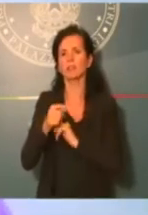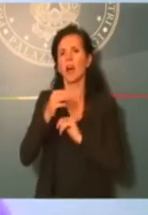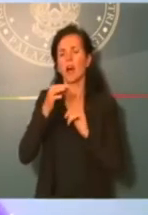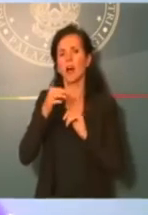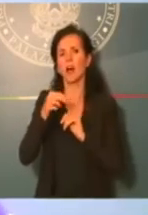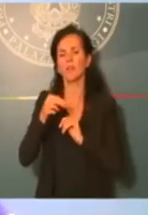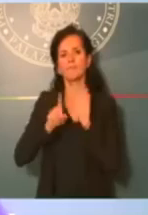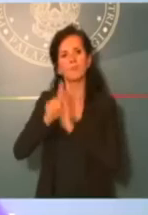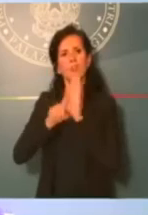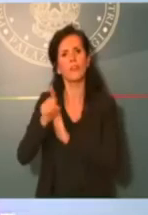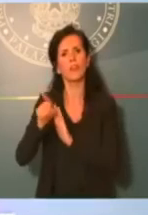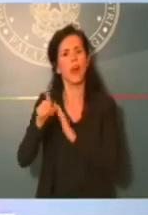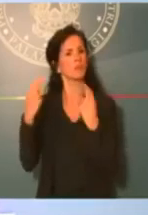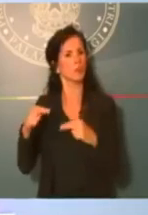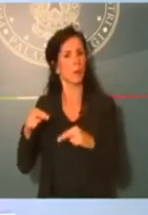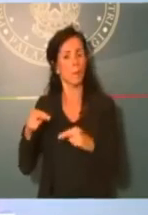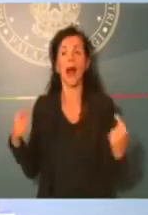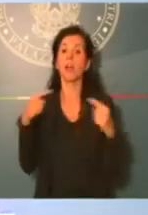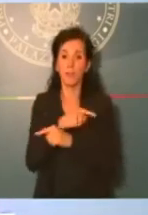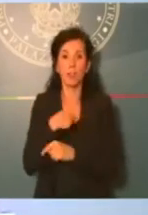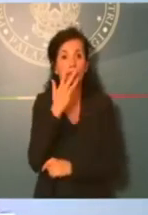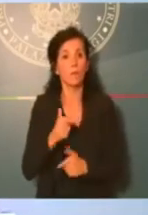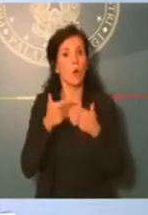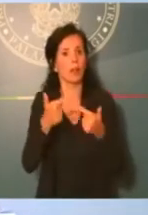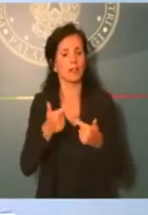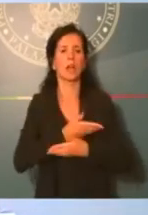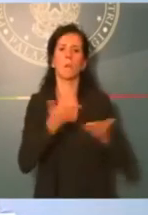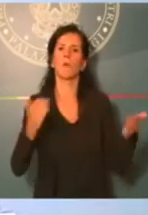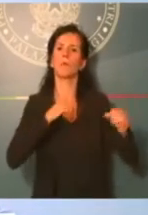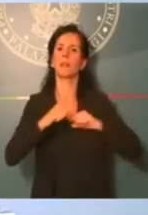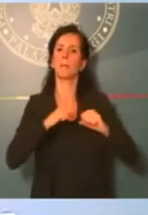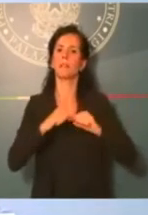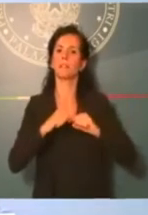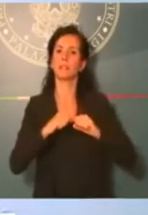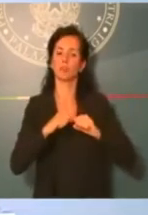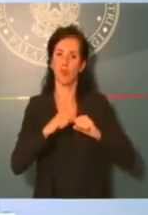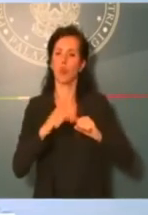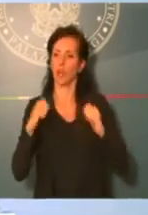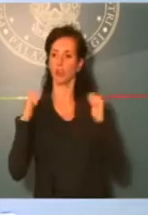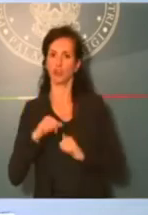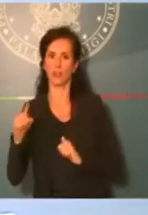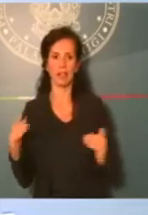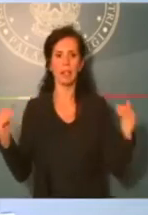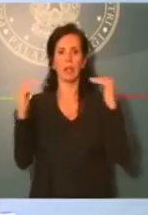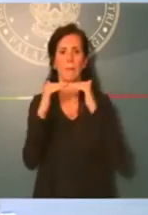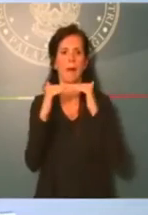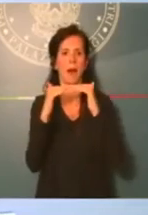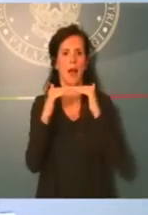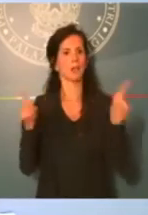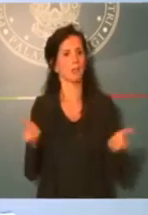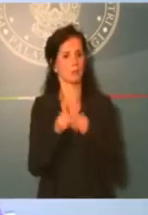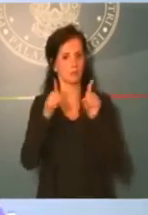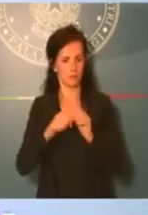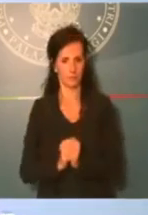proprio per dare una certezza e per porre la pubblica amministrazione e i cittadini sullo stesso piano, proprio per renderla